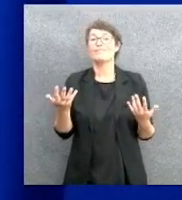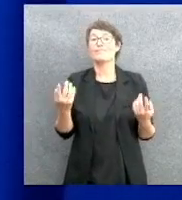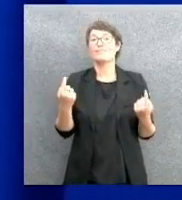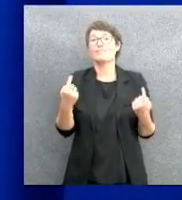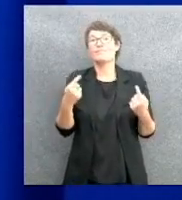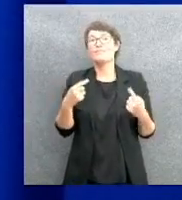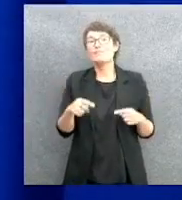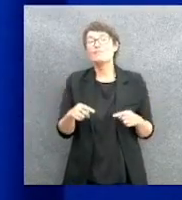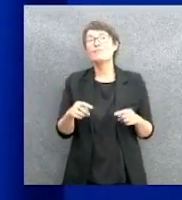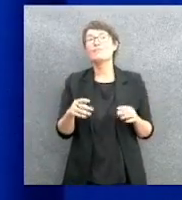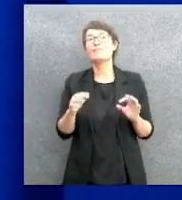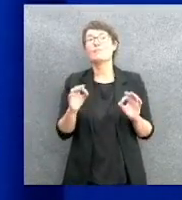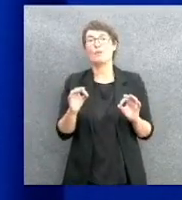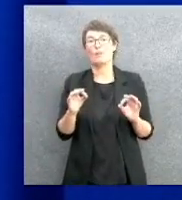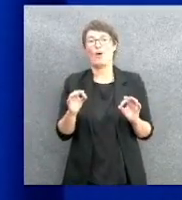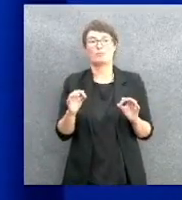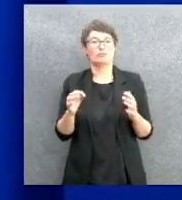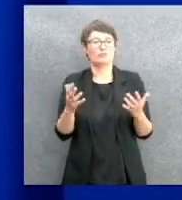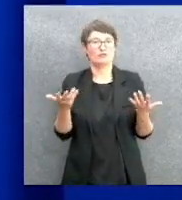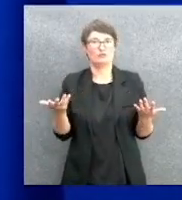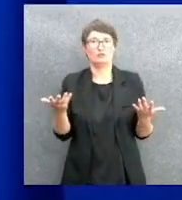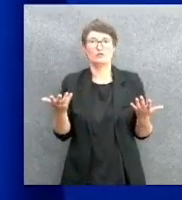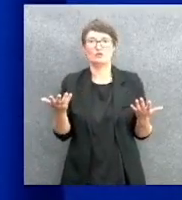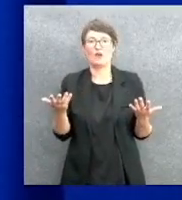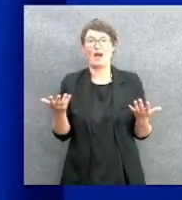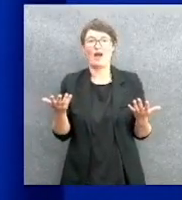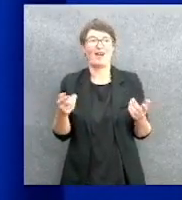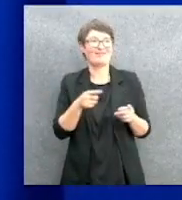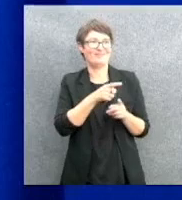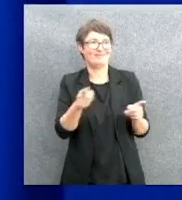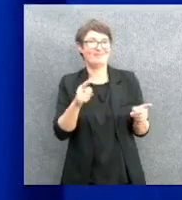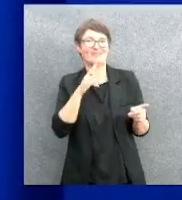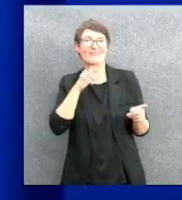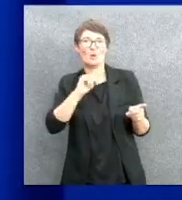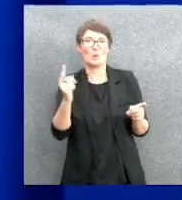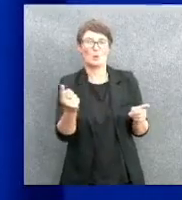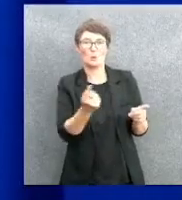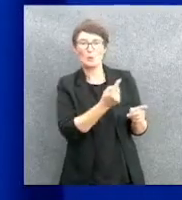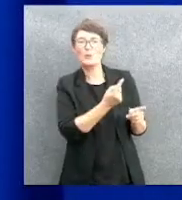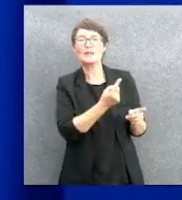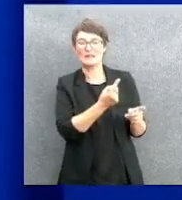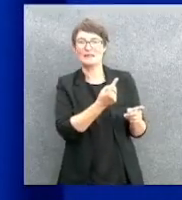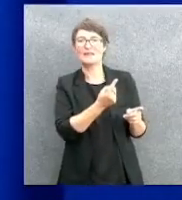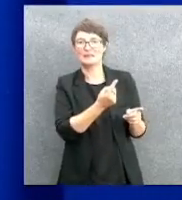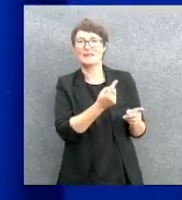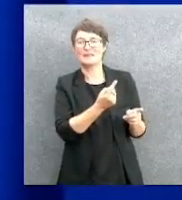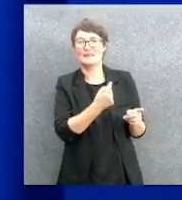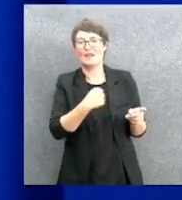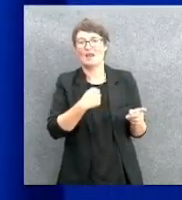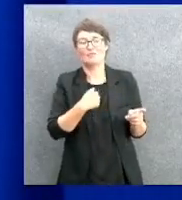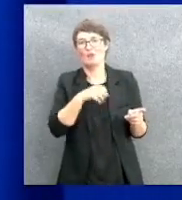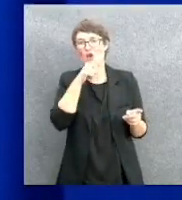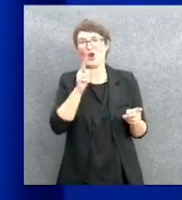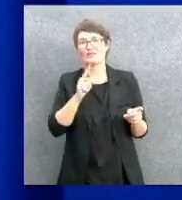funzionale che è stata testimoniata magistralmente nella tavola rotonda, e non ho la presunzione di meglio